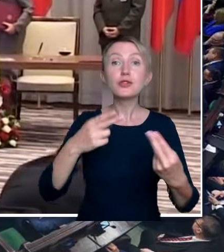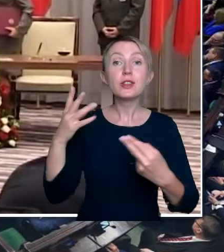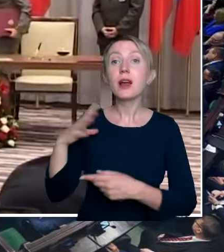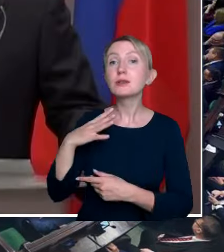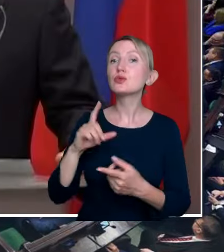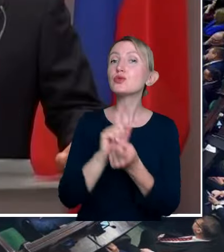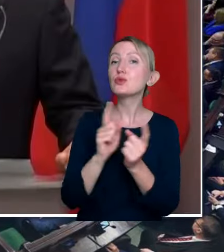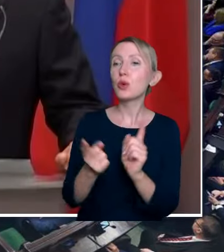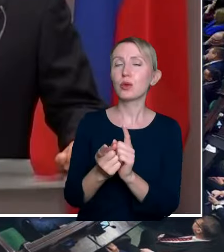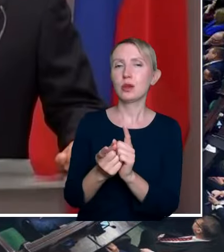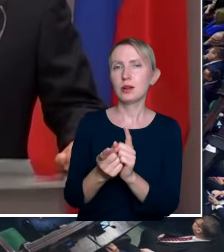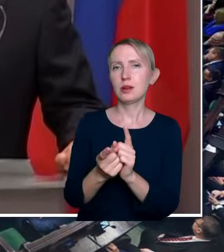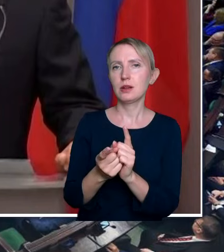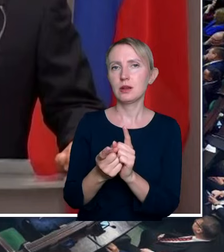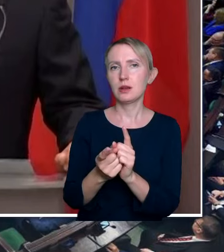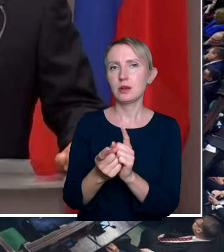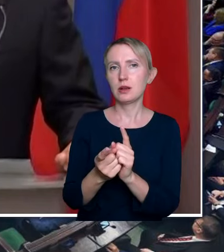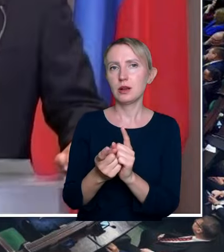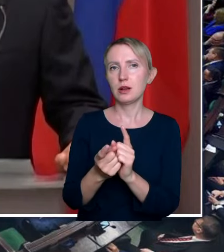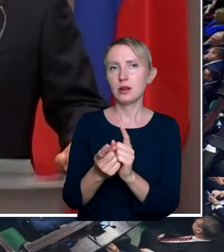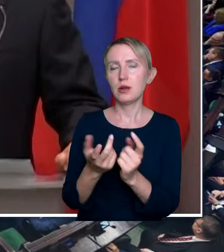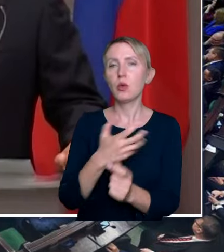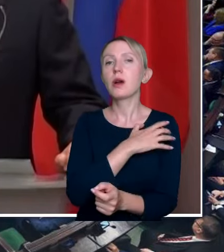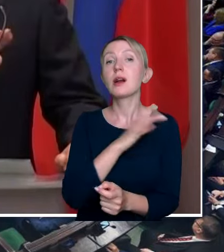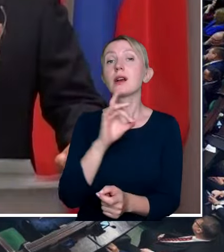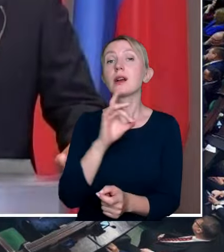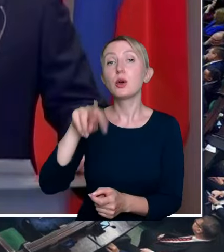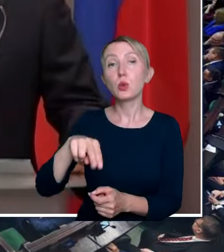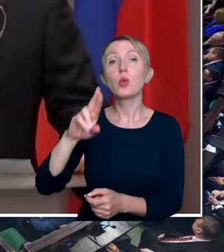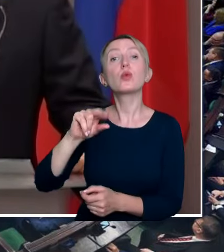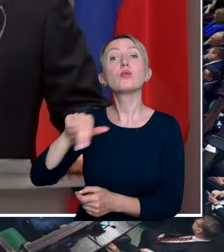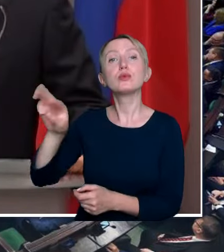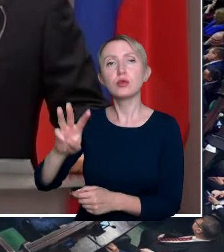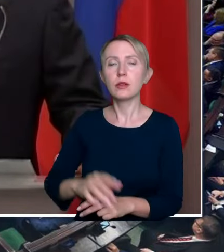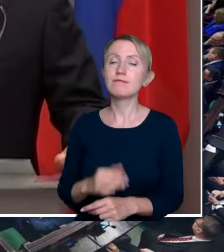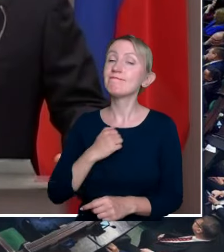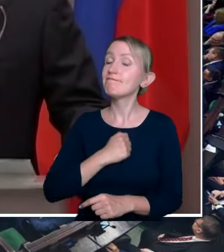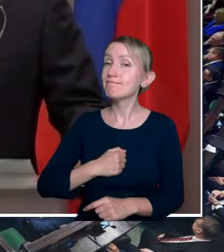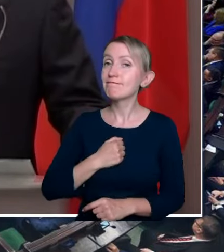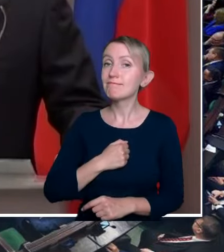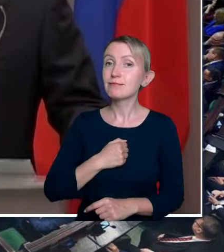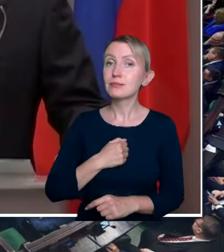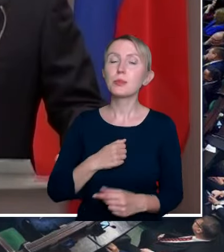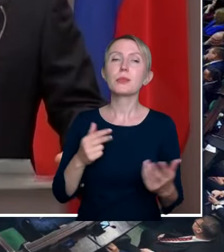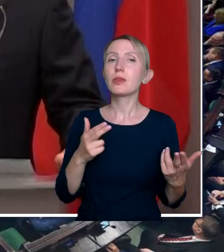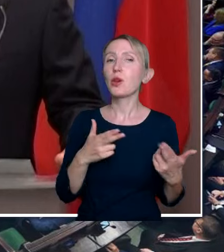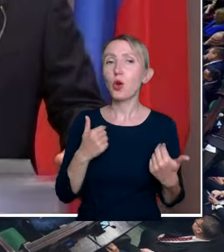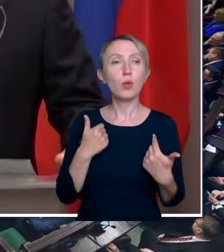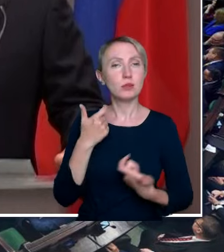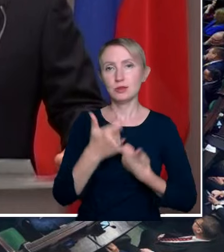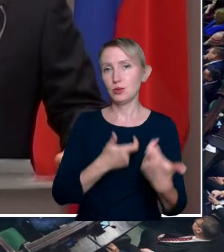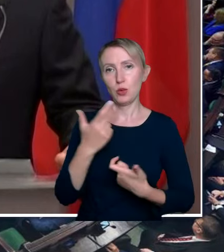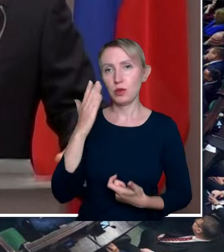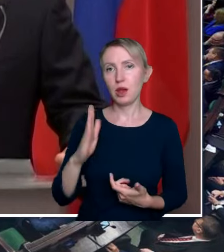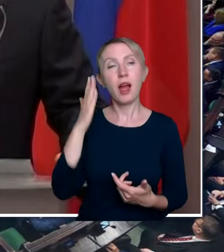z pułkownikiem GR-u Rubcowym. Niestety, panie redaktorze, ta komisja się tym nie zajmie. A wie pan,